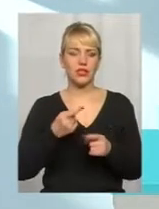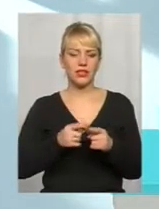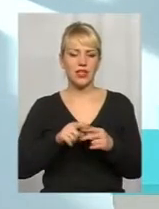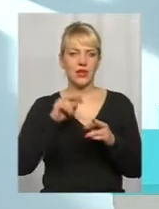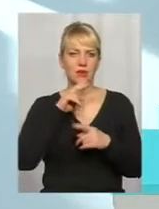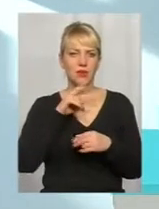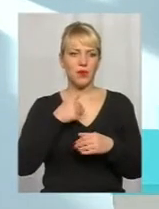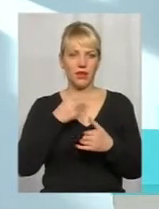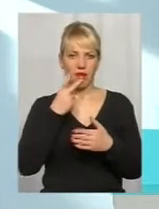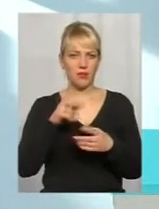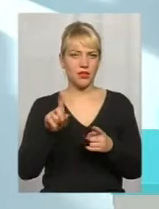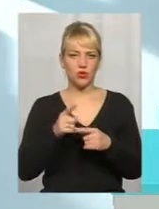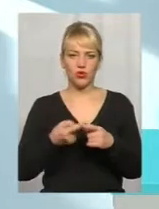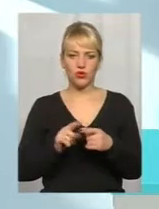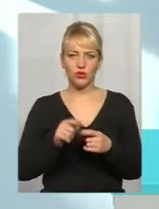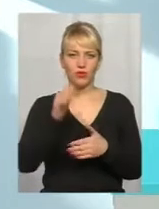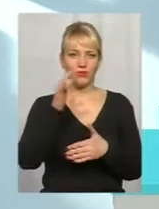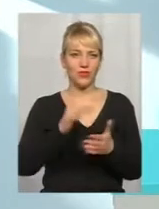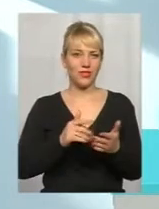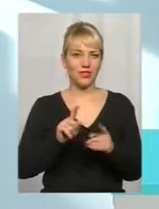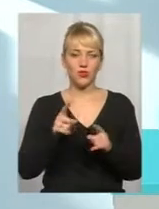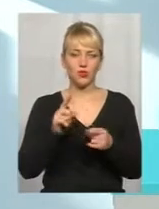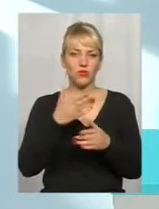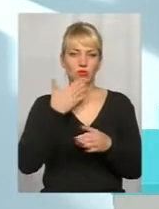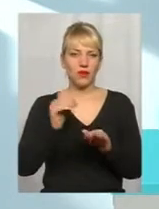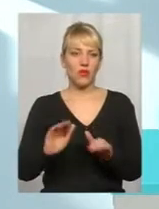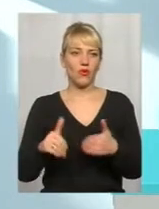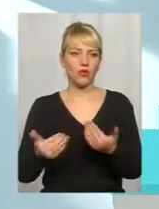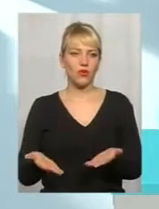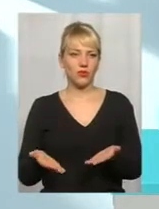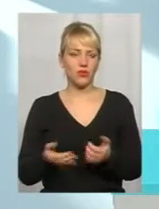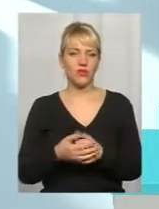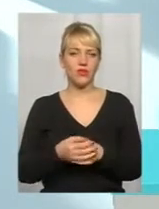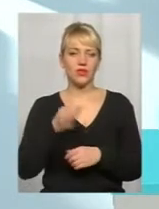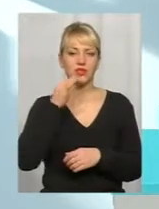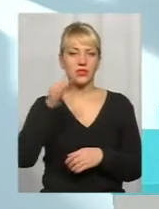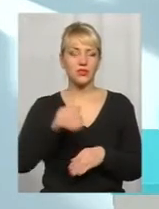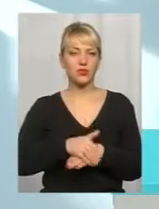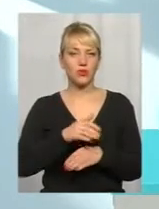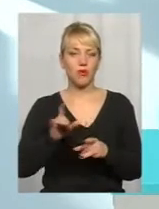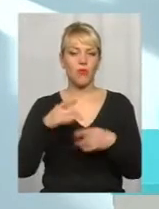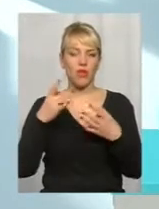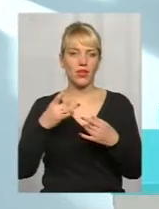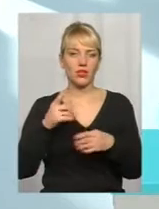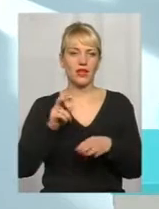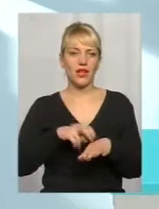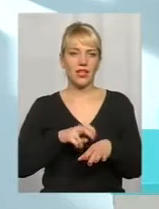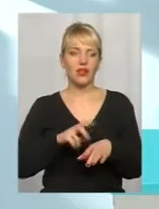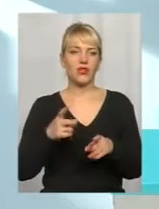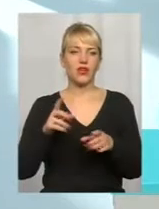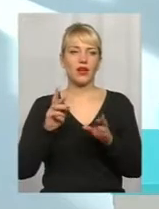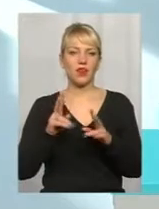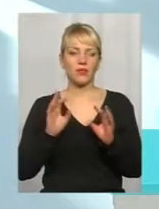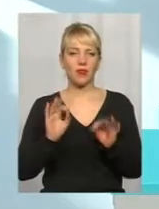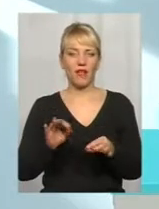зараз бачу, що вони в тому переліку щось не рекомендовані. Скажіть, будь ласка, поясніть водії лікаря, чи все ж таки правильно